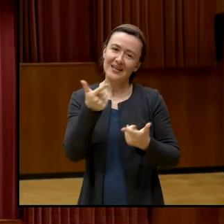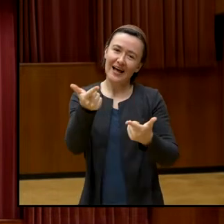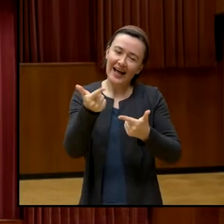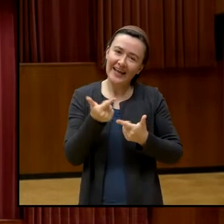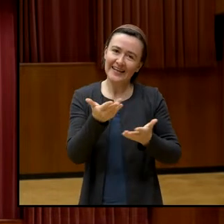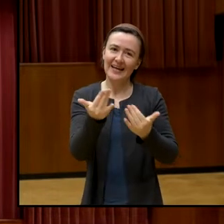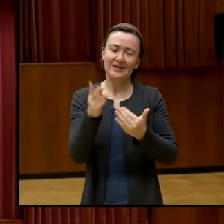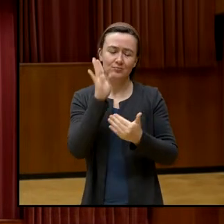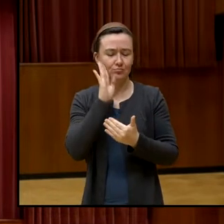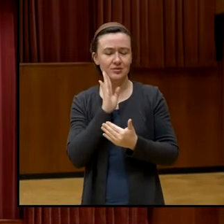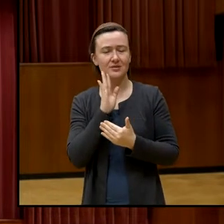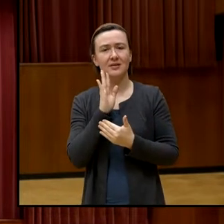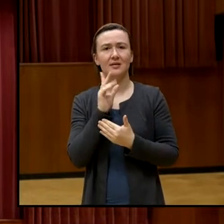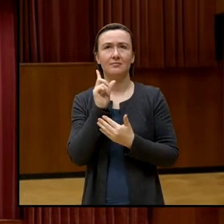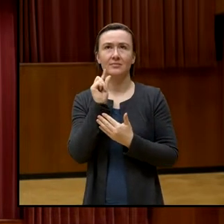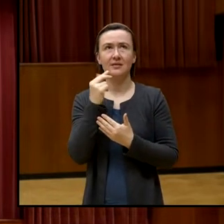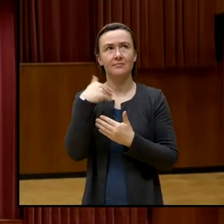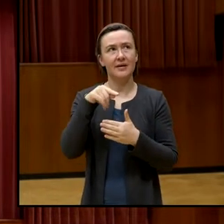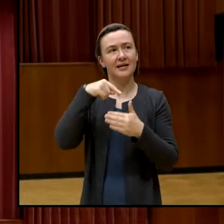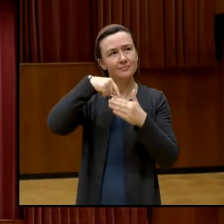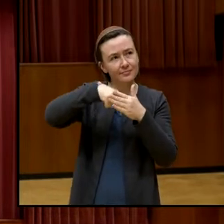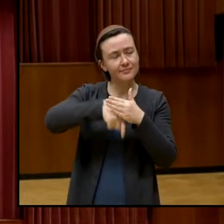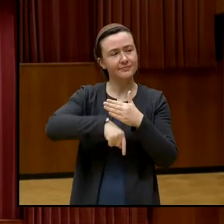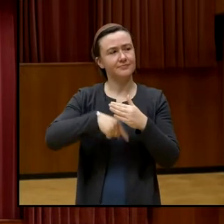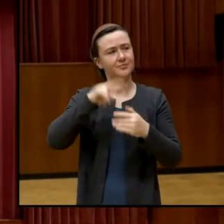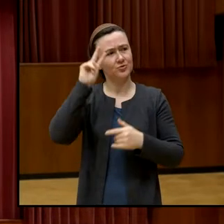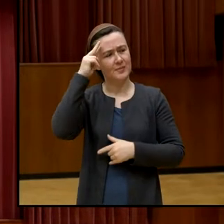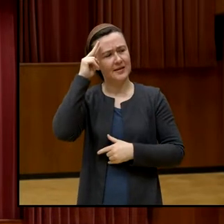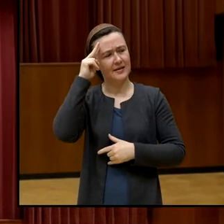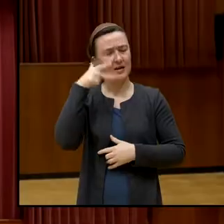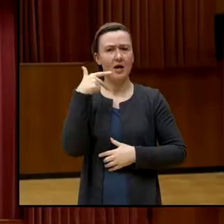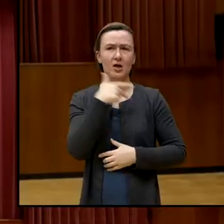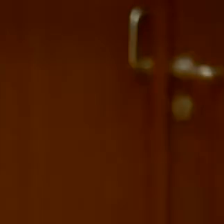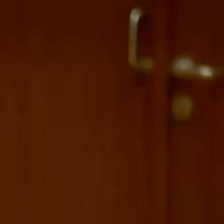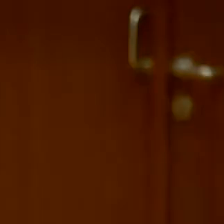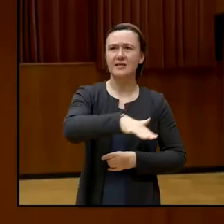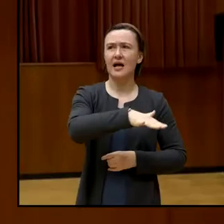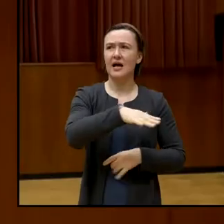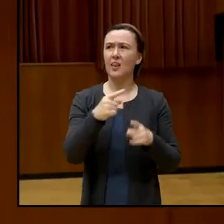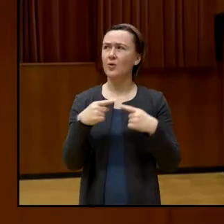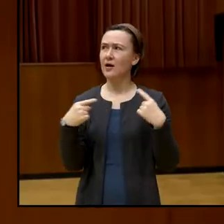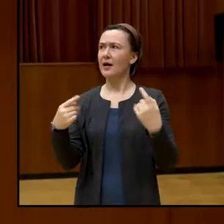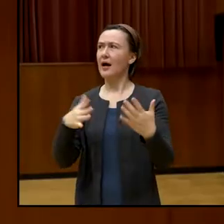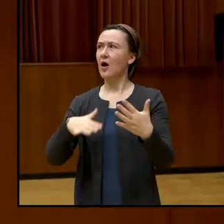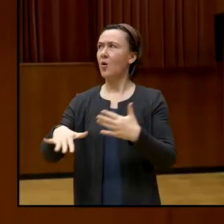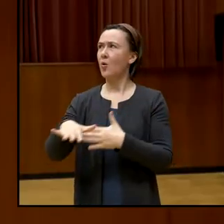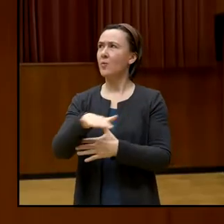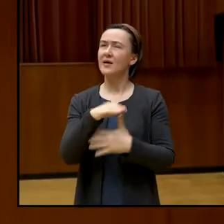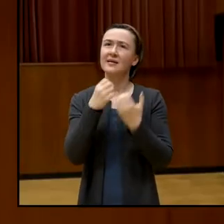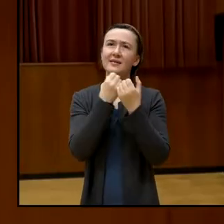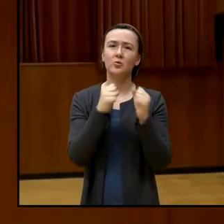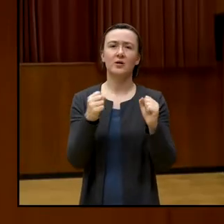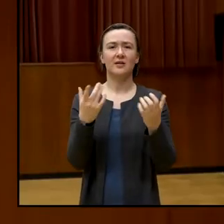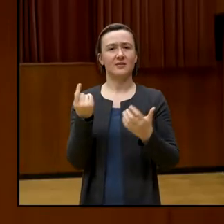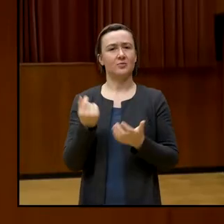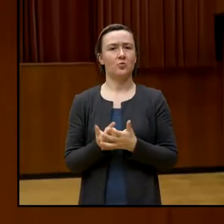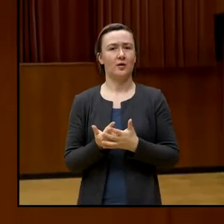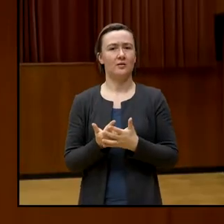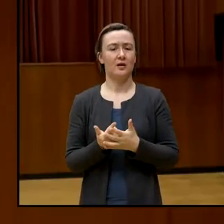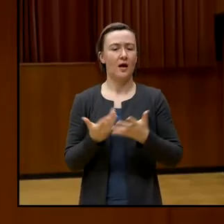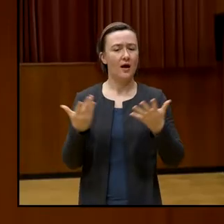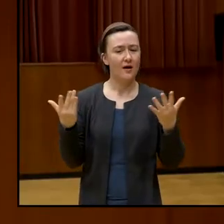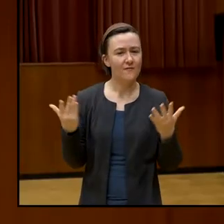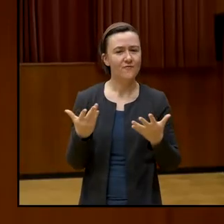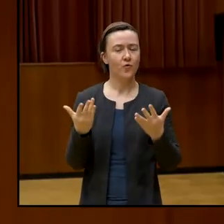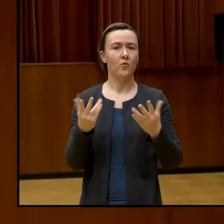mehr darüber nachzudenken, was auch sozialräumlich für Sie Demokratie bedeutet, wo demokratisch zusammengelebt und verhandelt